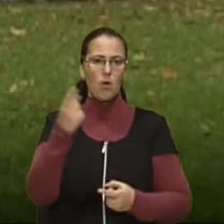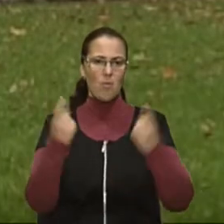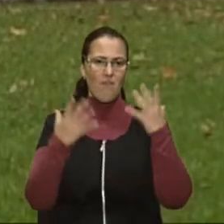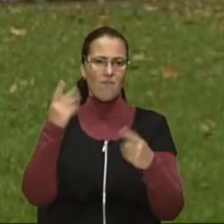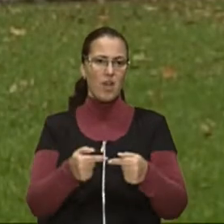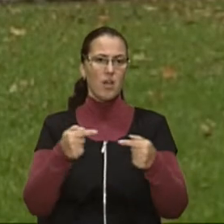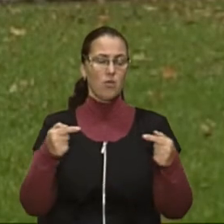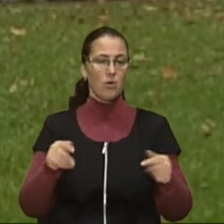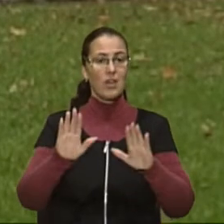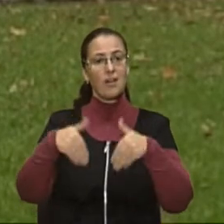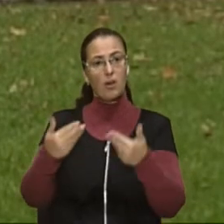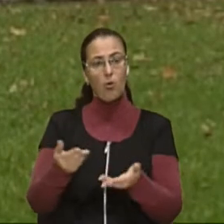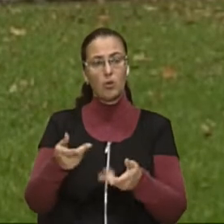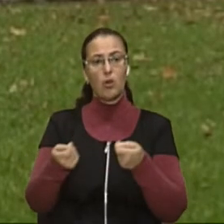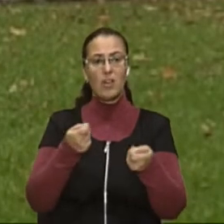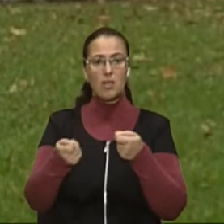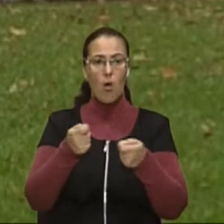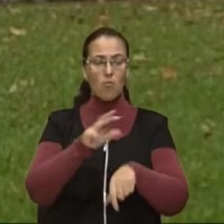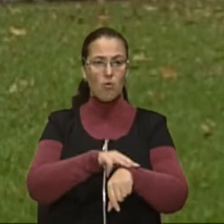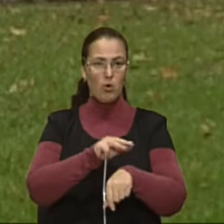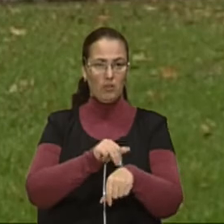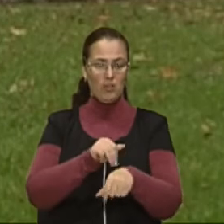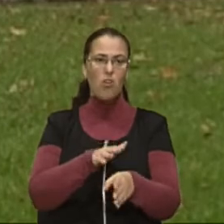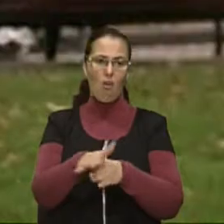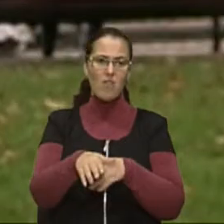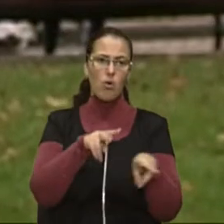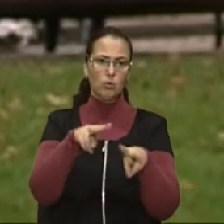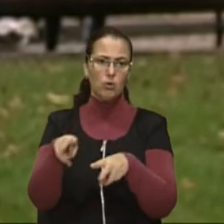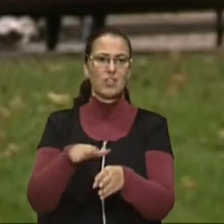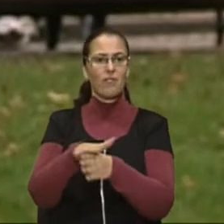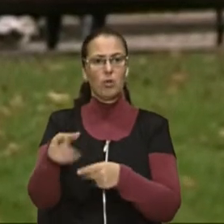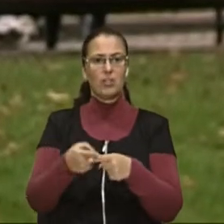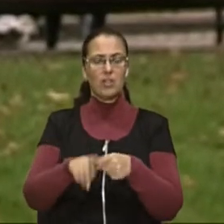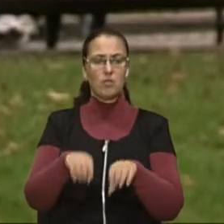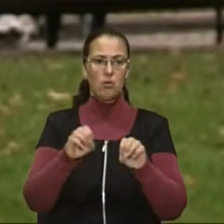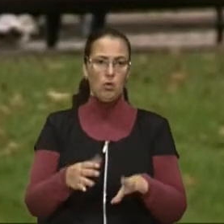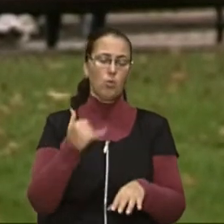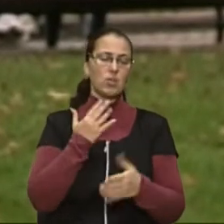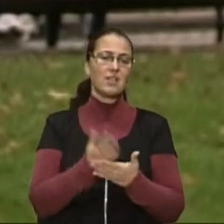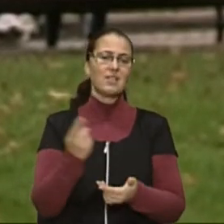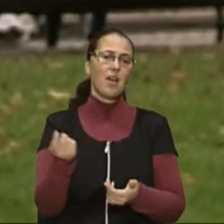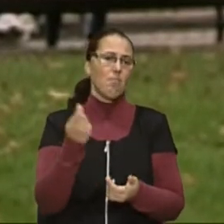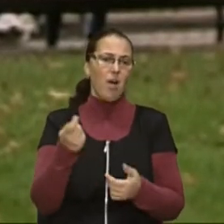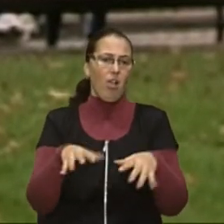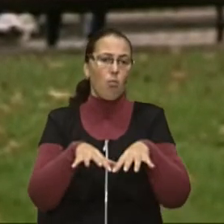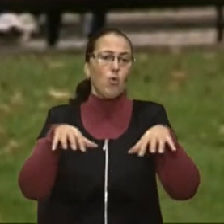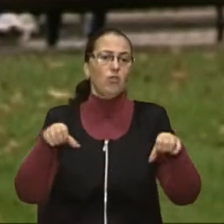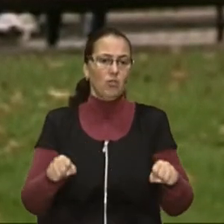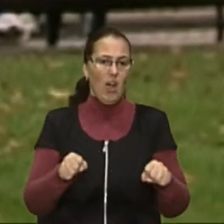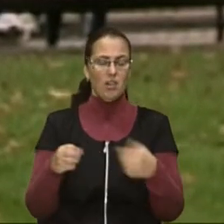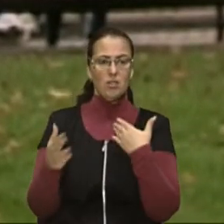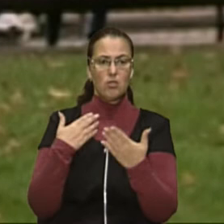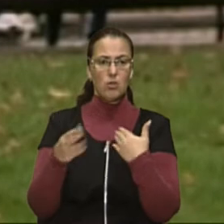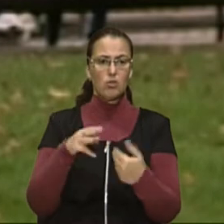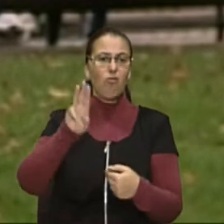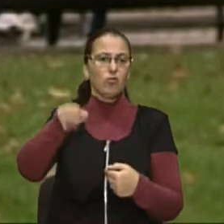рекомендовано управлінню поліції здійснювати контроль за виконанням цього рішення. В нас є мало доволі таки повноважень стосовно